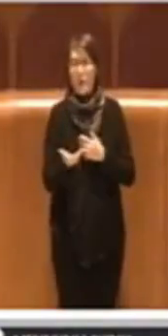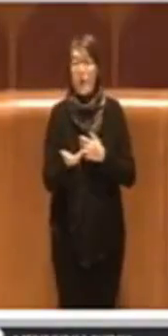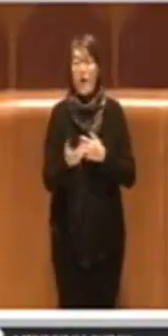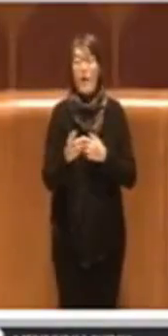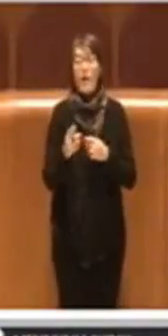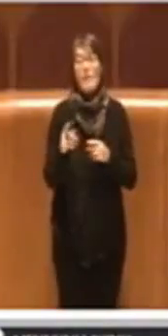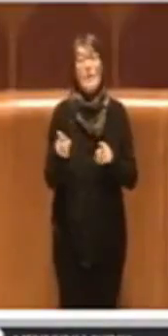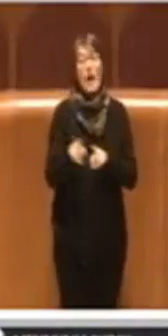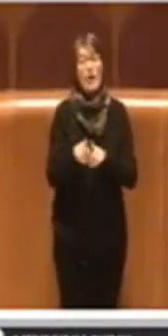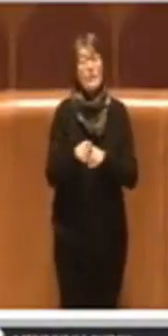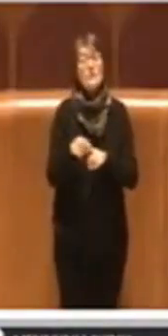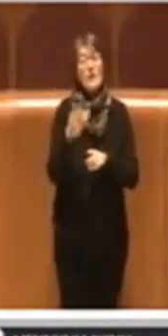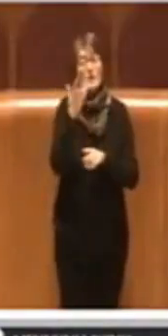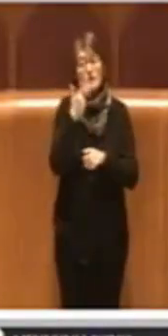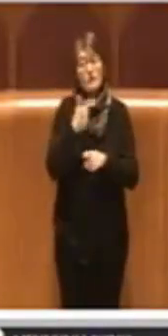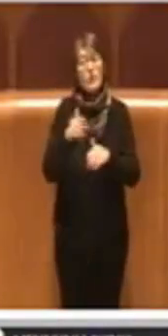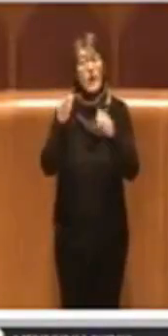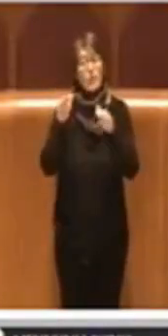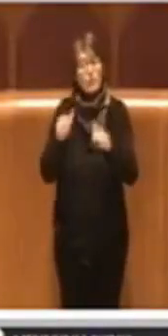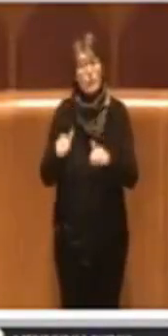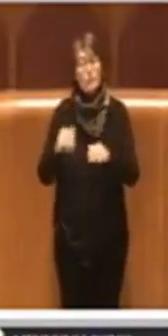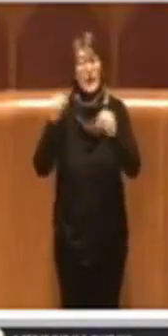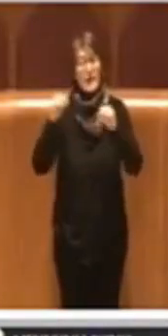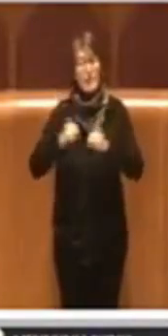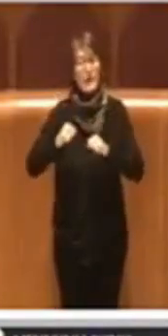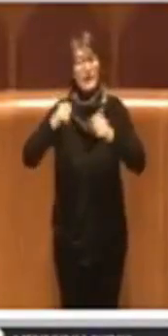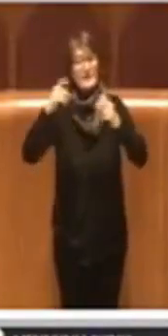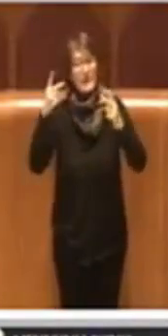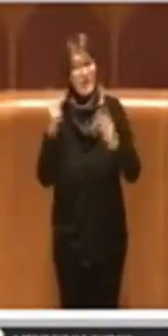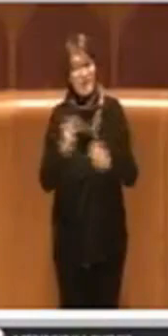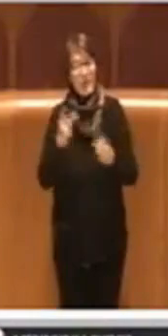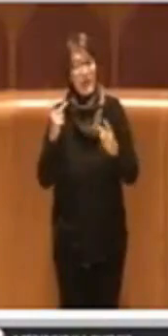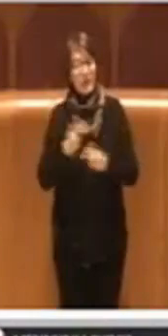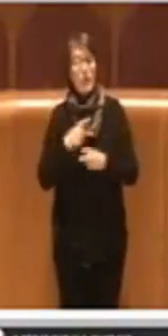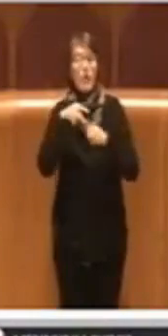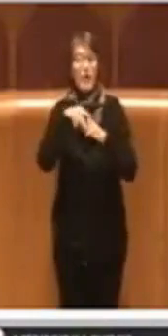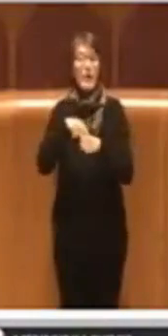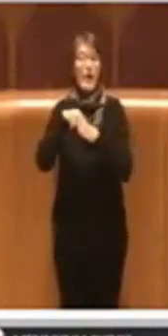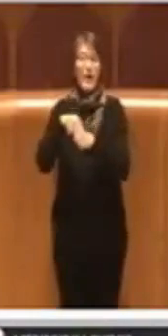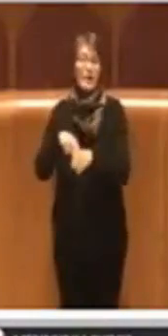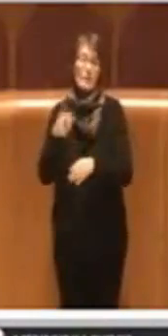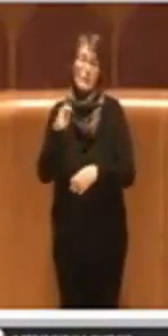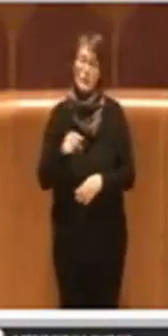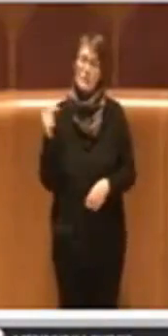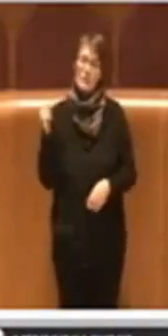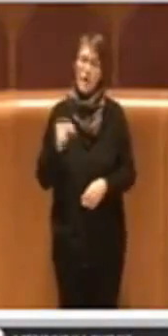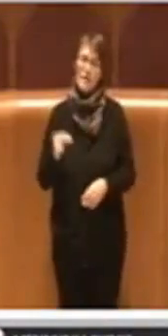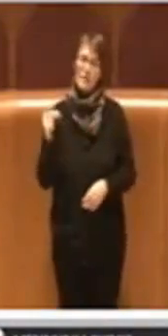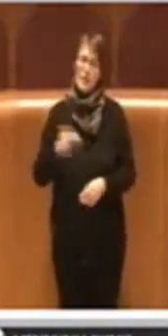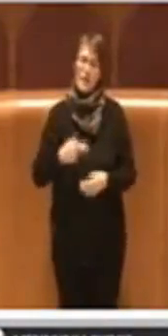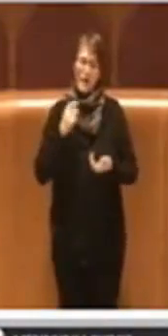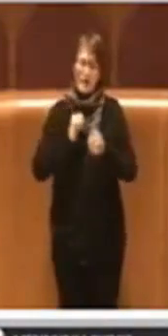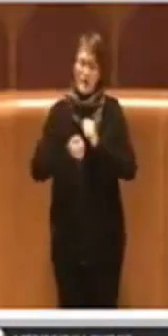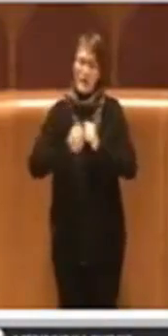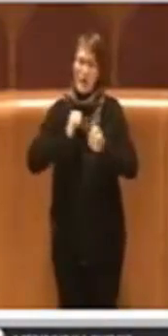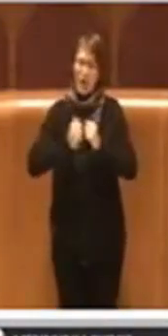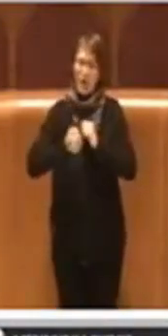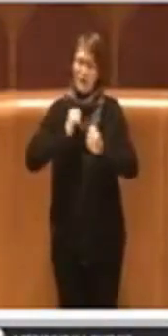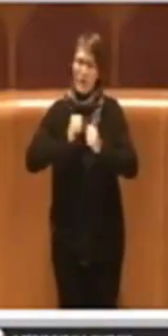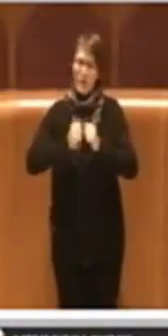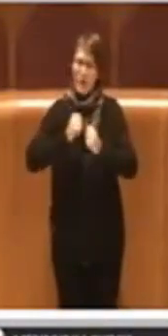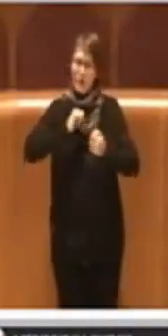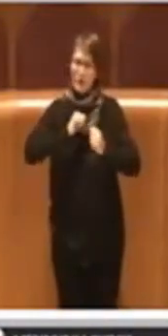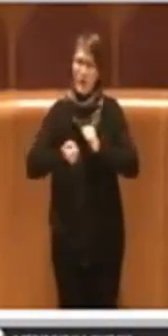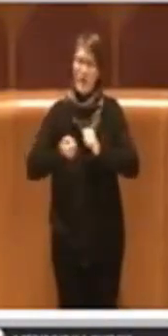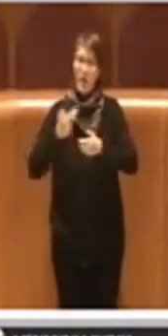garantire il benessere vero e reale dei cavalli. Dopo tanti, tanti, tanti anni, dopo tante lotte di molte associazioni,